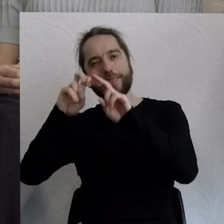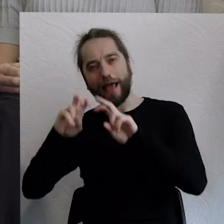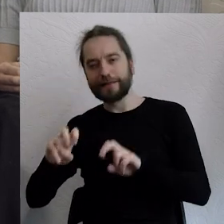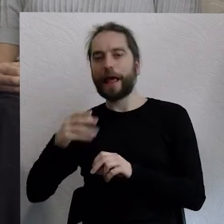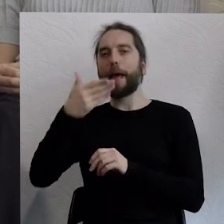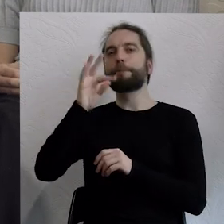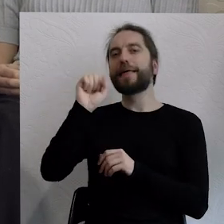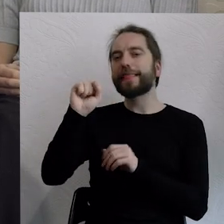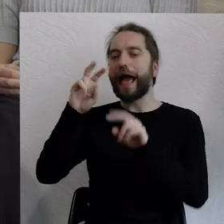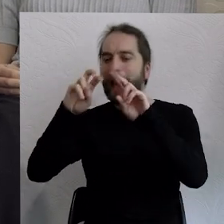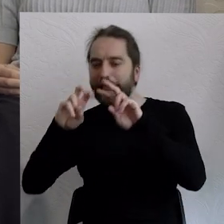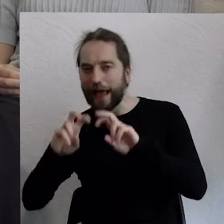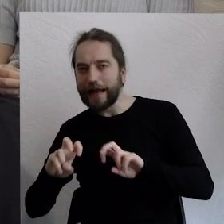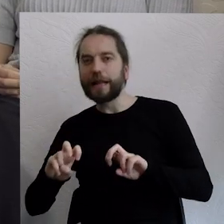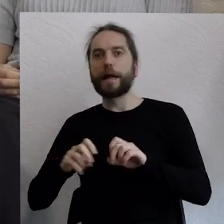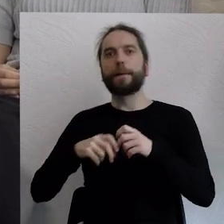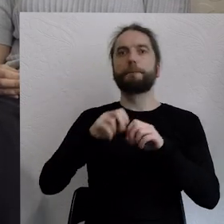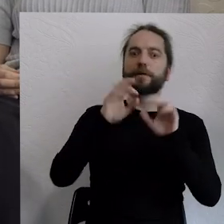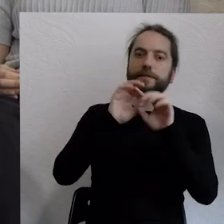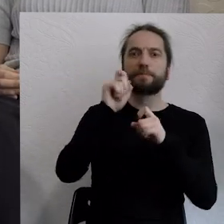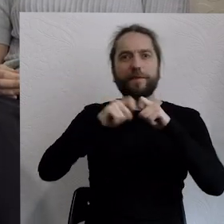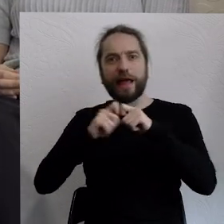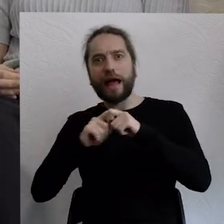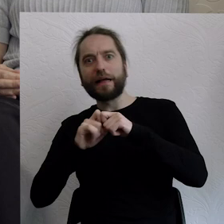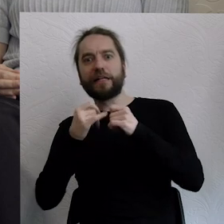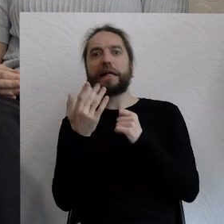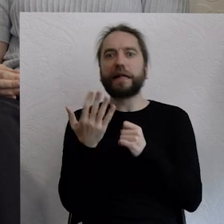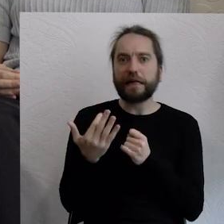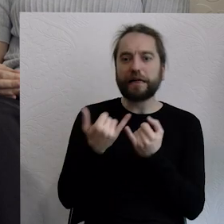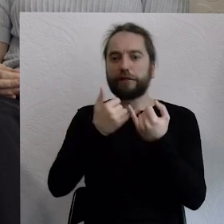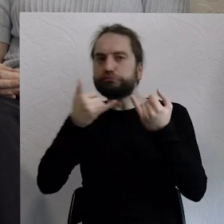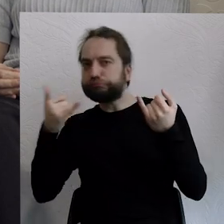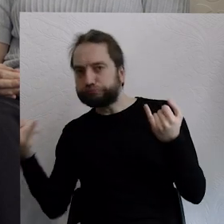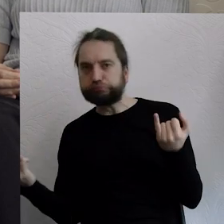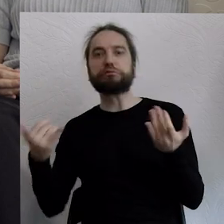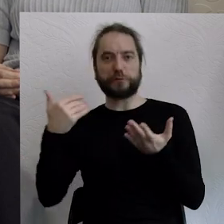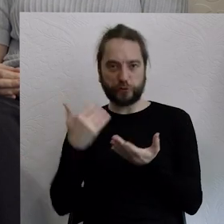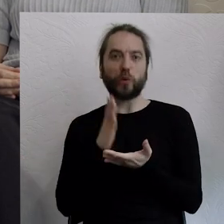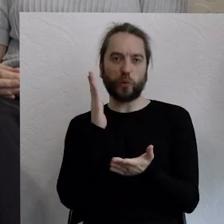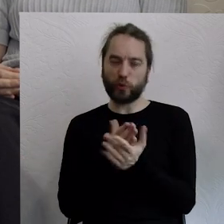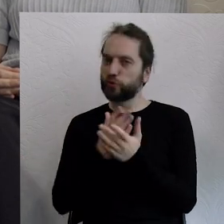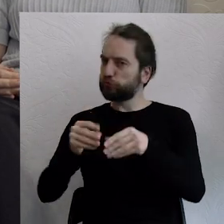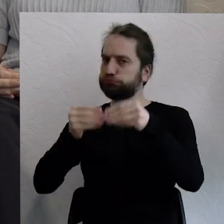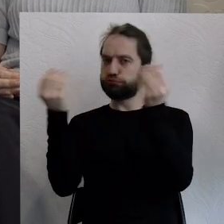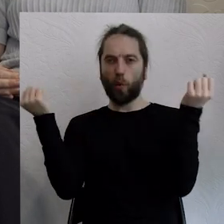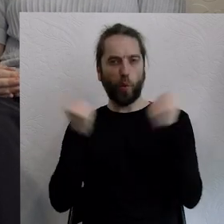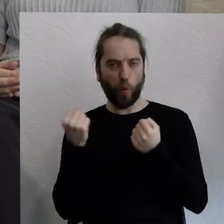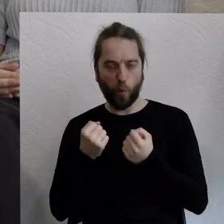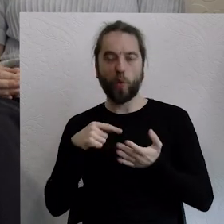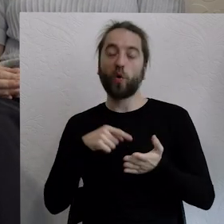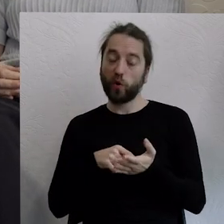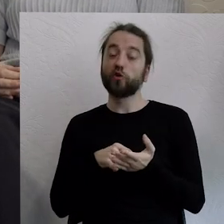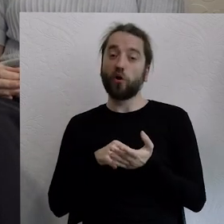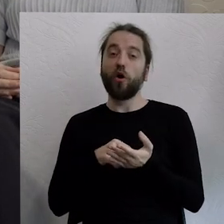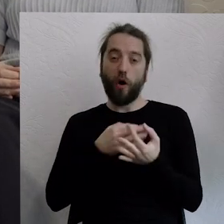analizowania, metaanalizy, mierzenia ilościowego, strukturalnego i tak dalej, no to to na odrębną historię, ale rzeczywiście jest to dosyć dobrze